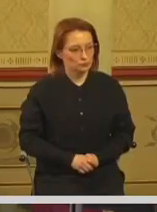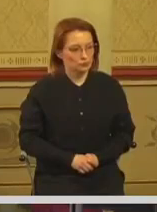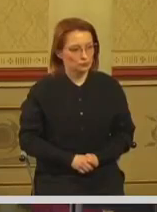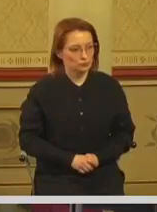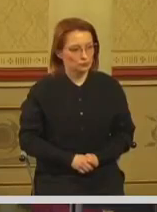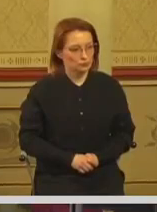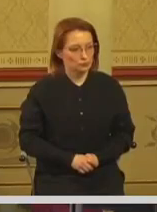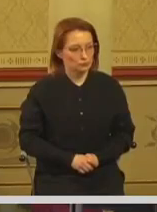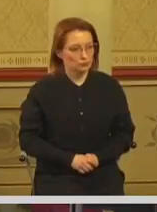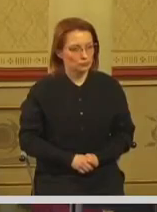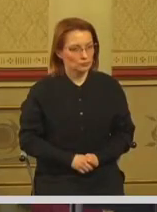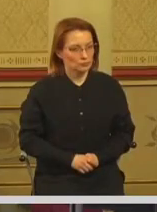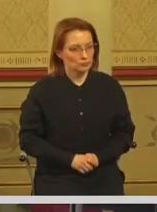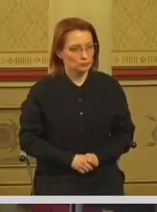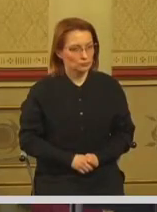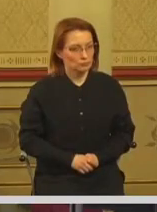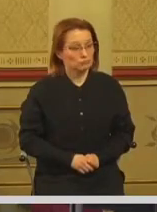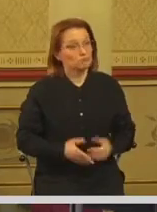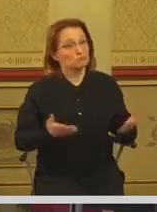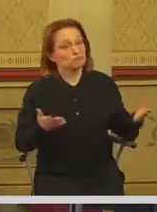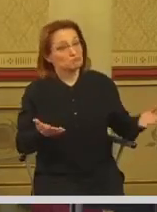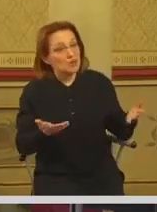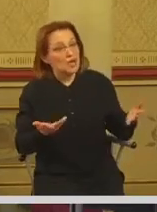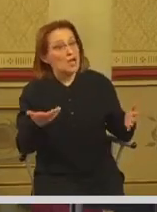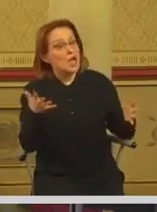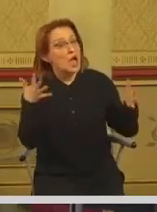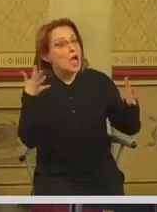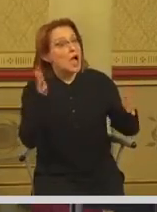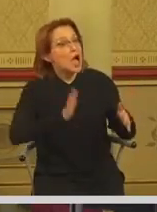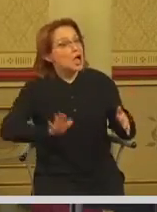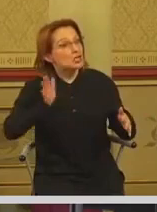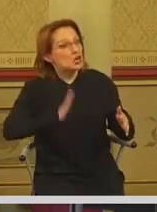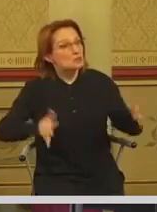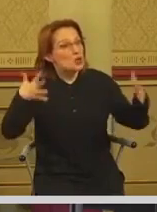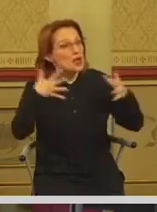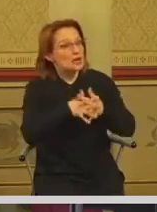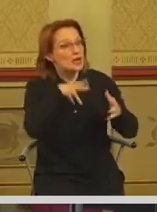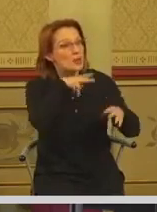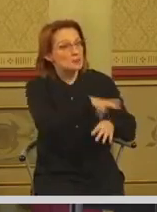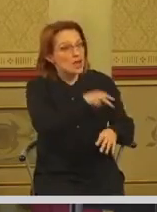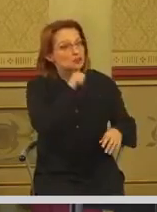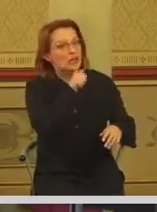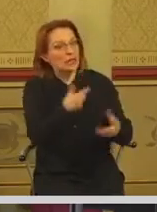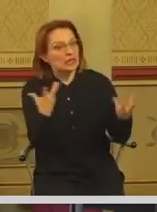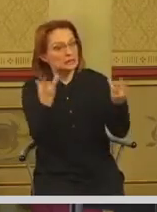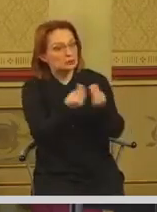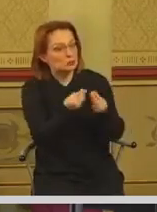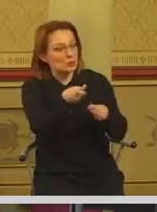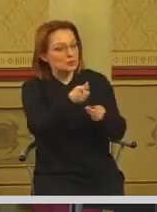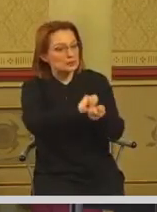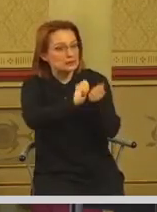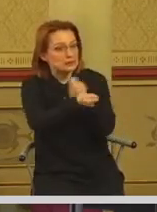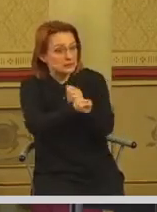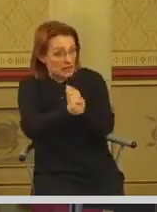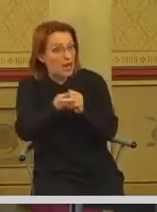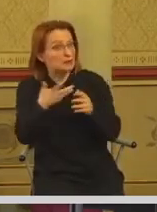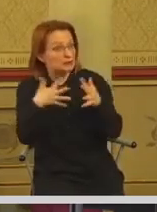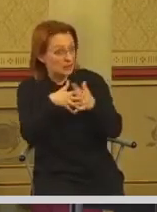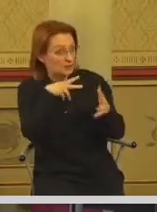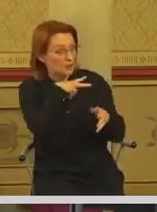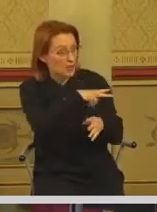Kaže naš gospodin gradonačelnik, a i njegova zamjenica, da će ova